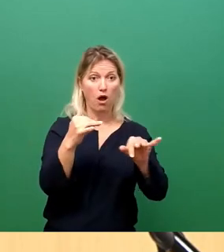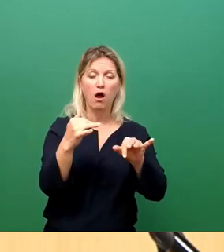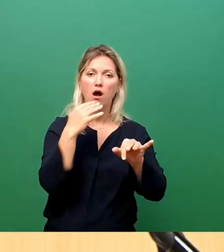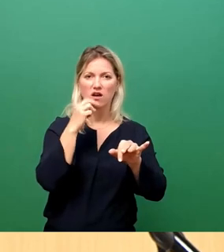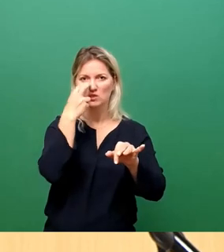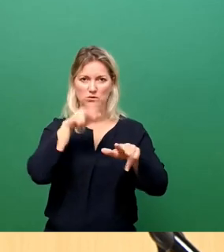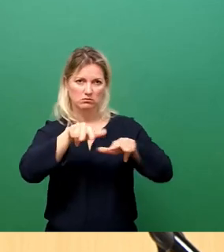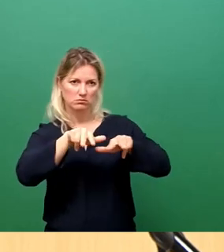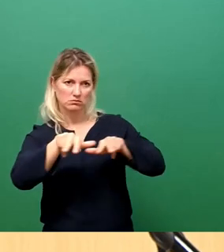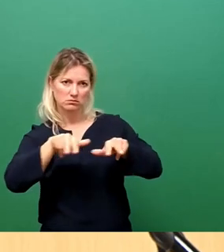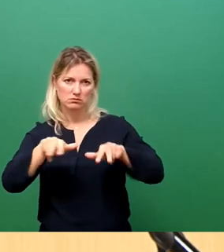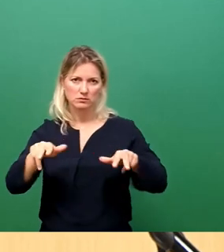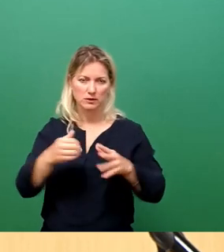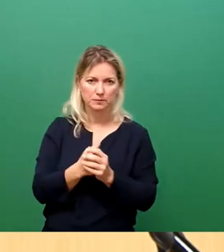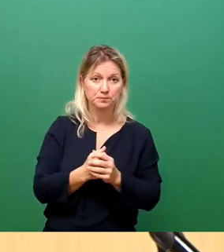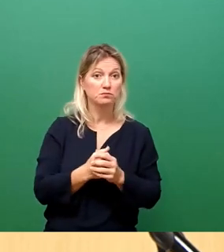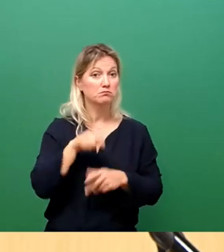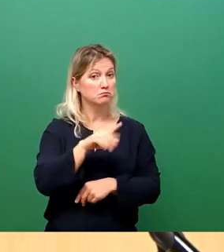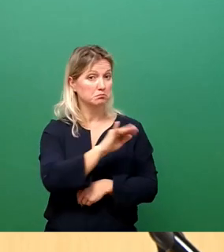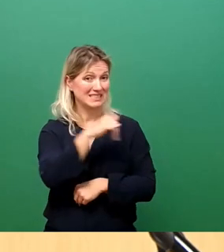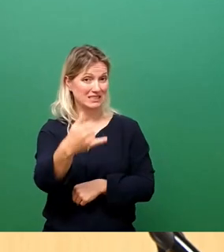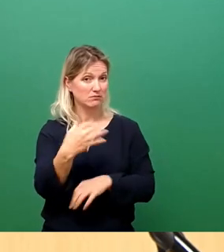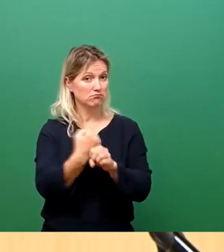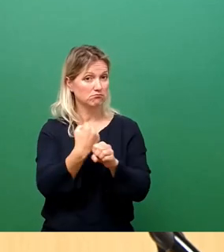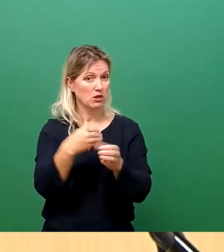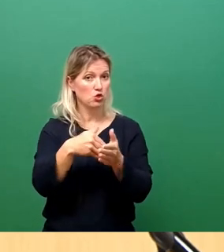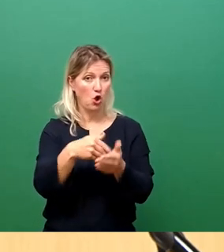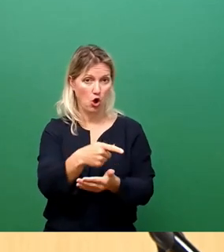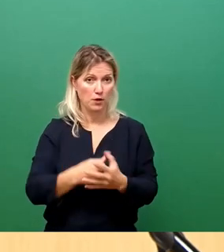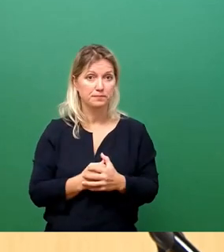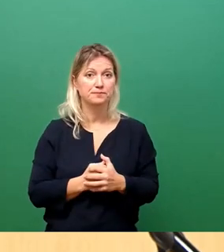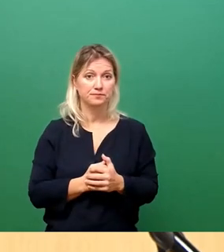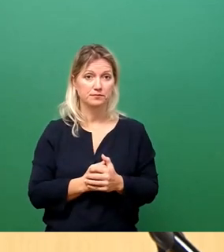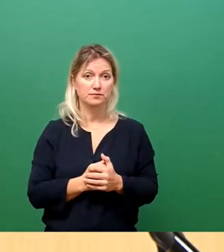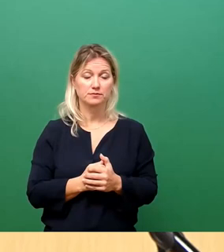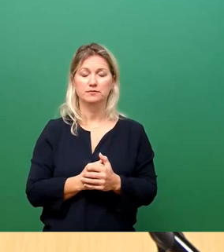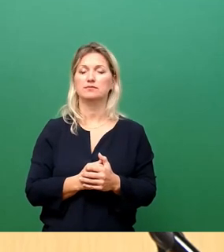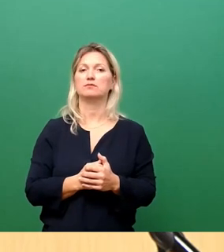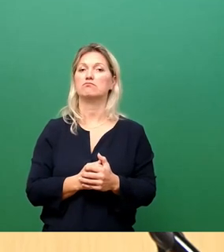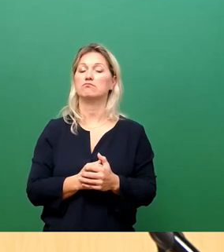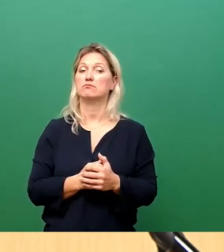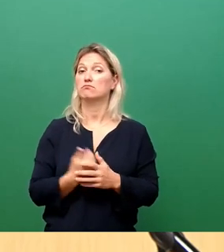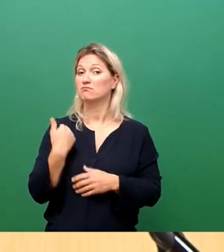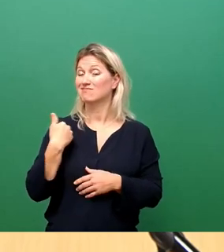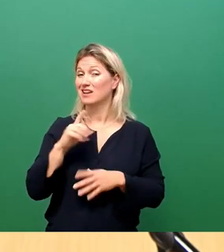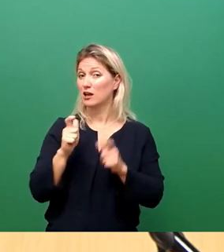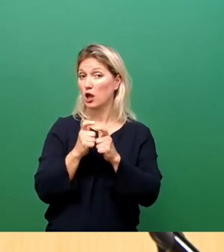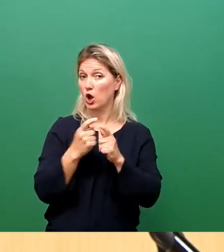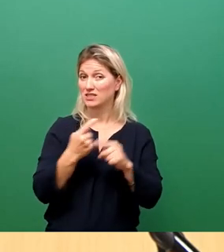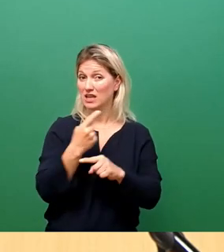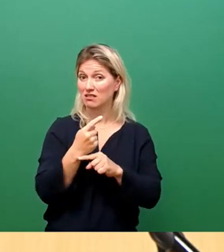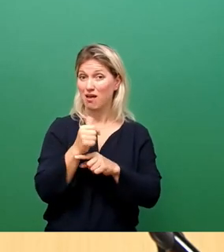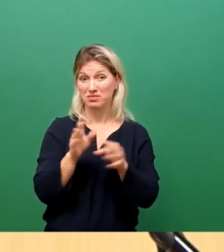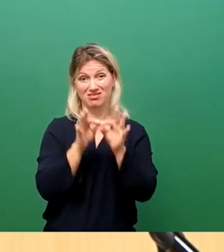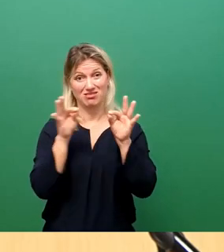Krankenhausleitstelle ist weiterhin aktiv. Wir haben in den Spitzenzeiten rund 700 Patienten pro Tag